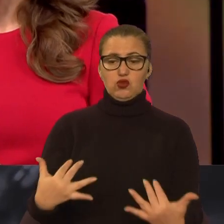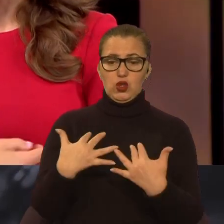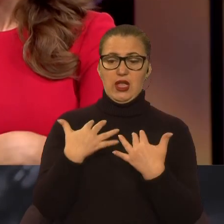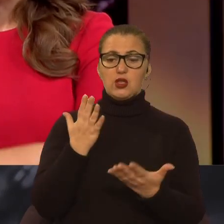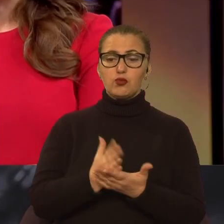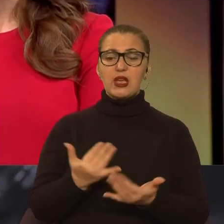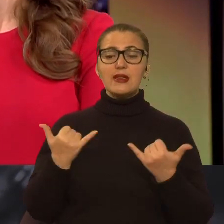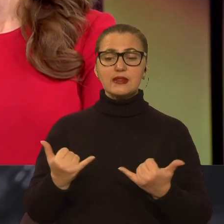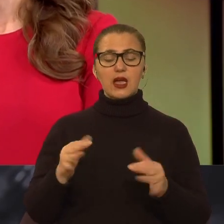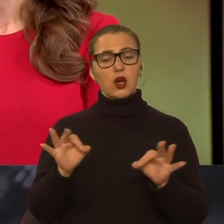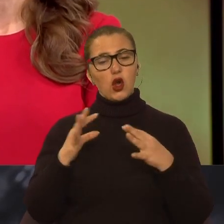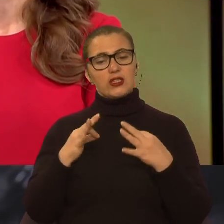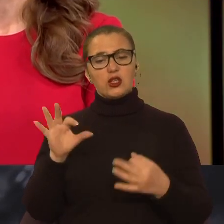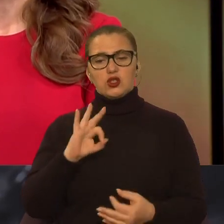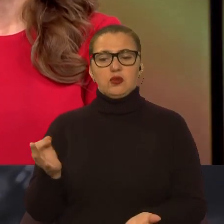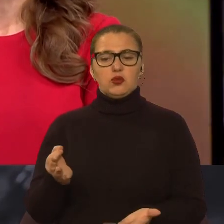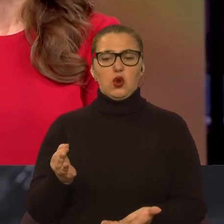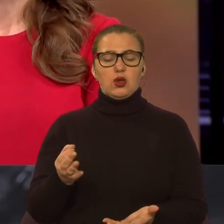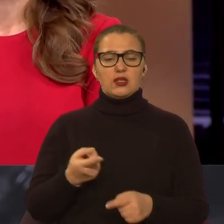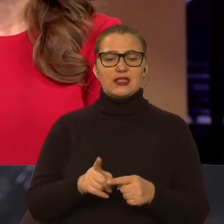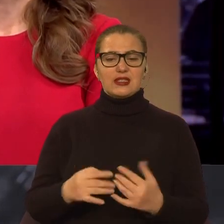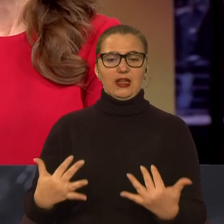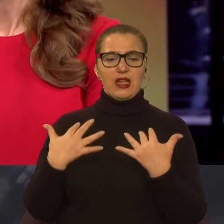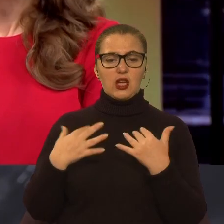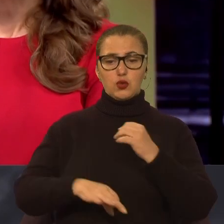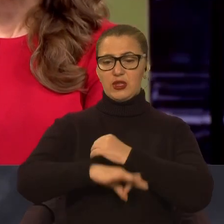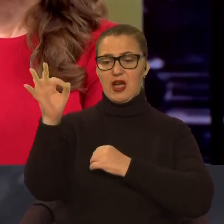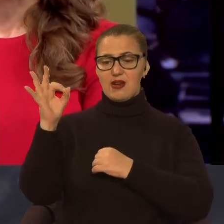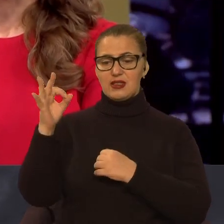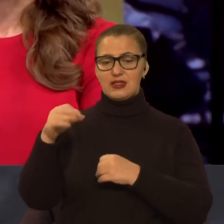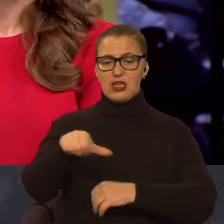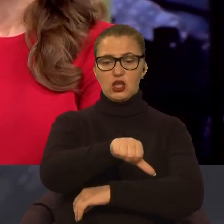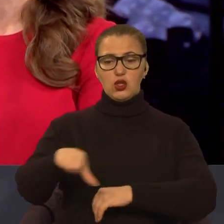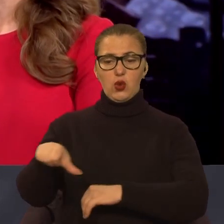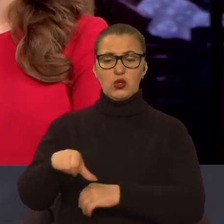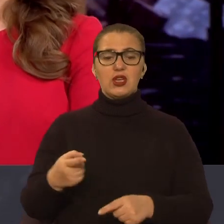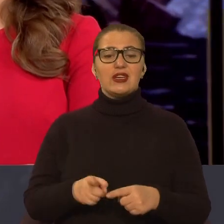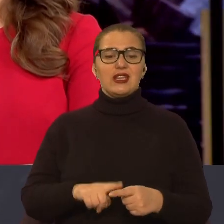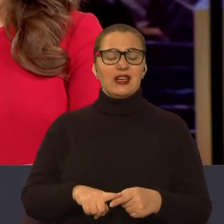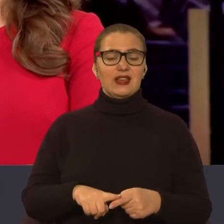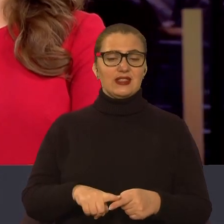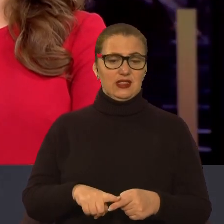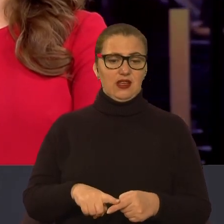будь ласка, про інтенсивність цього наступу на східних рубежах і як його противник проводить?